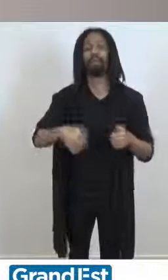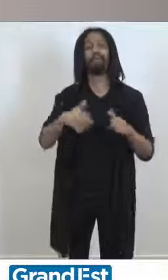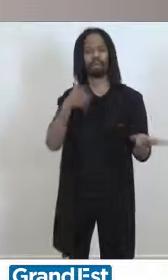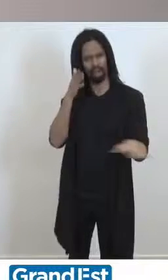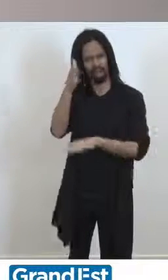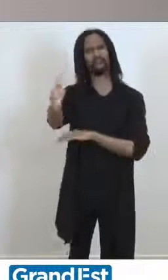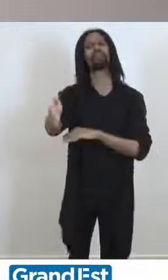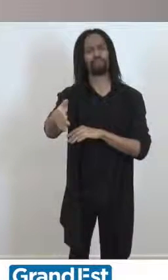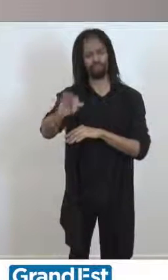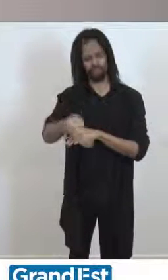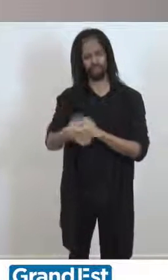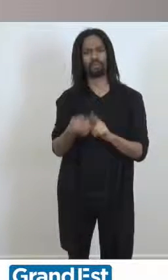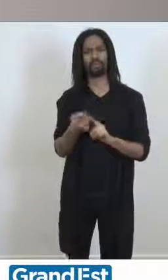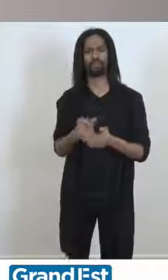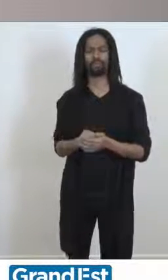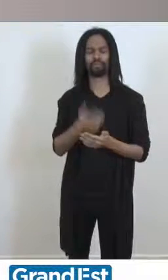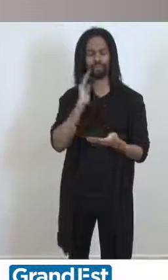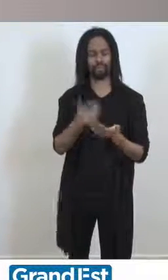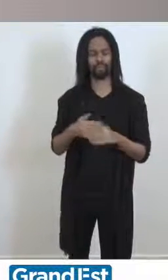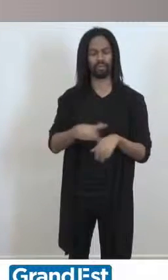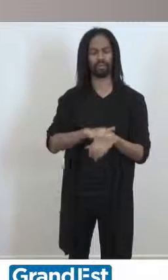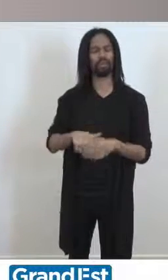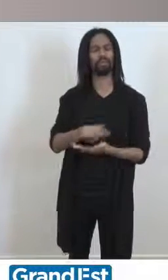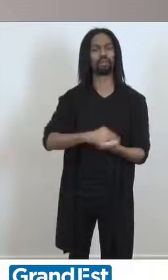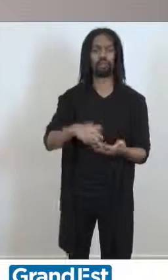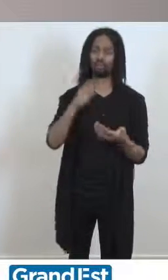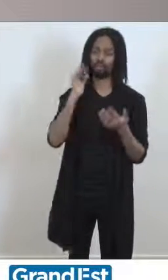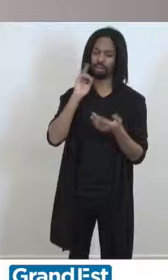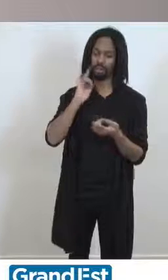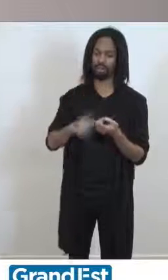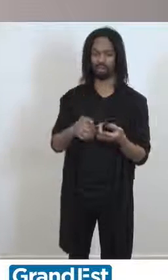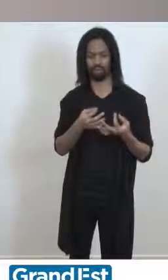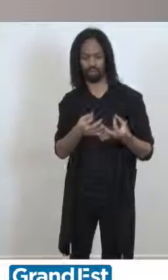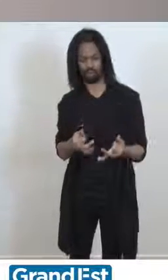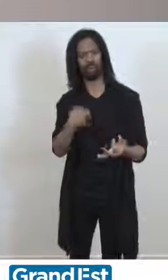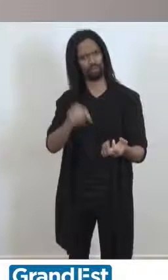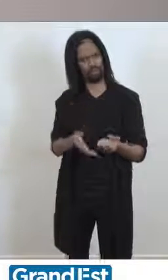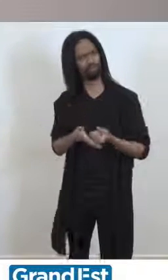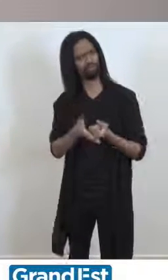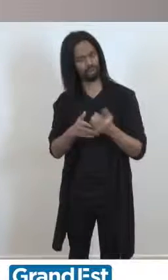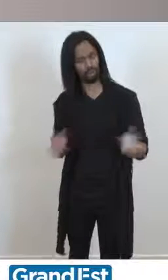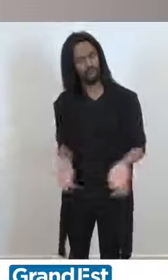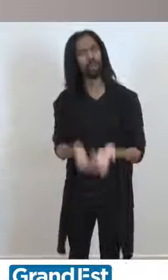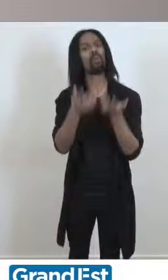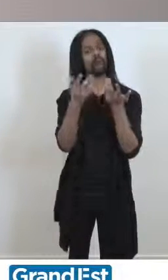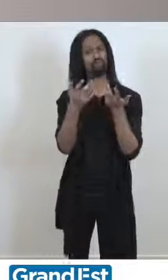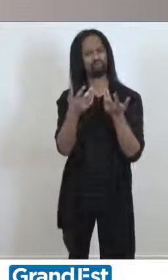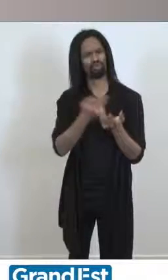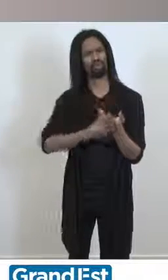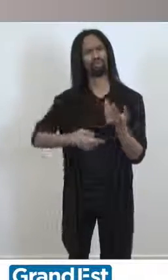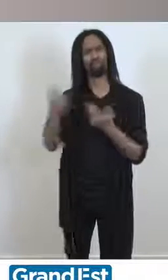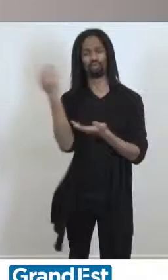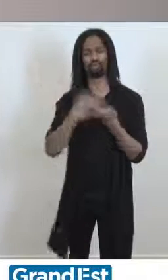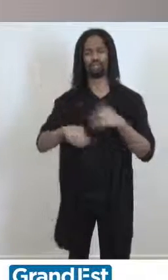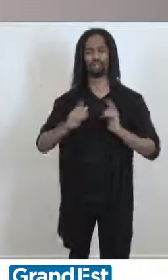A ce titre, les politiques régionales de sensibilisation à la nature et à'environnement méritent d'être soutenues et encouragées encore plus dans nos établissements